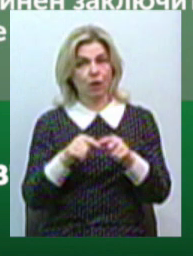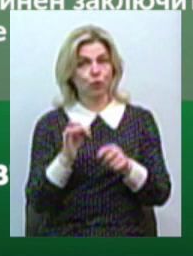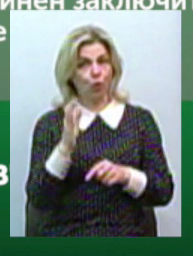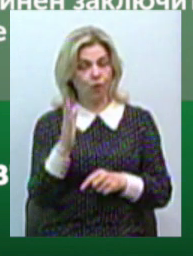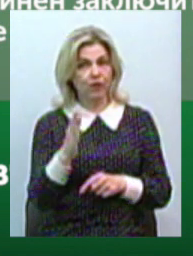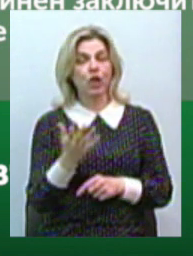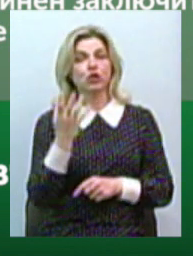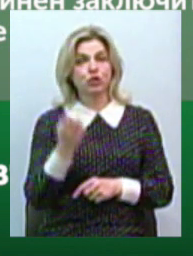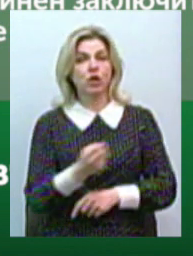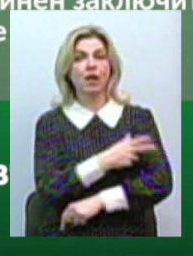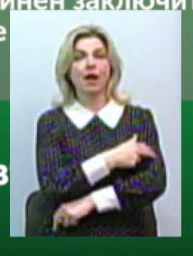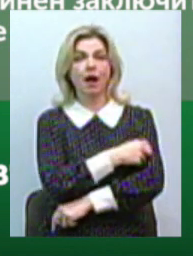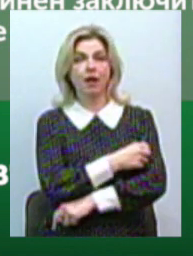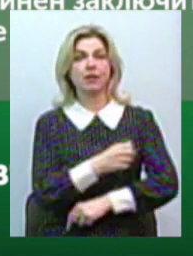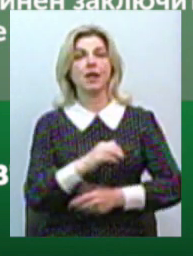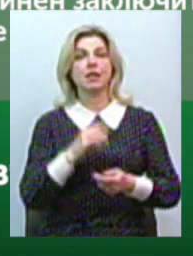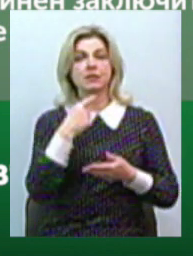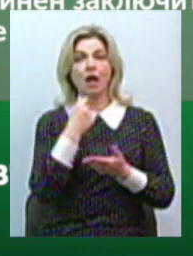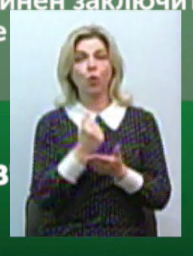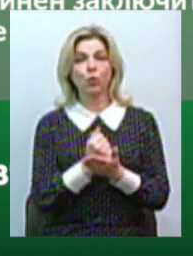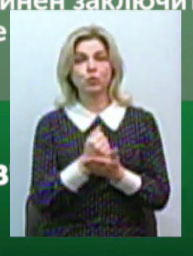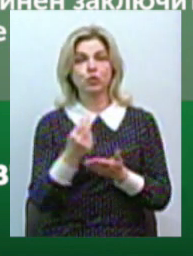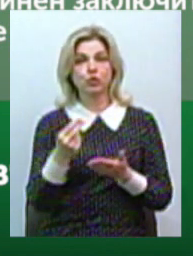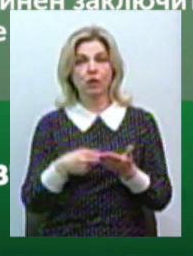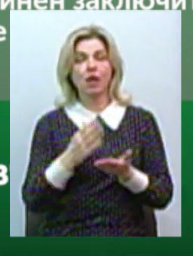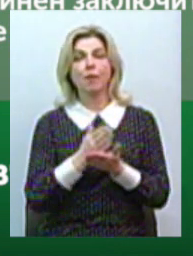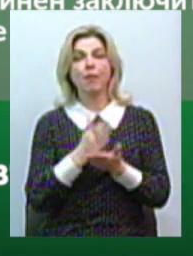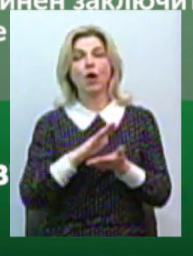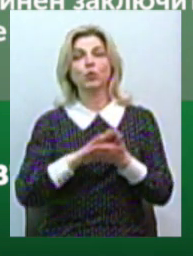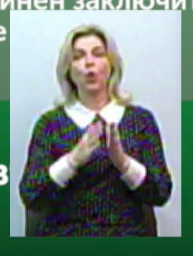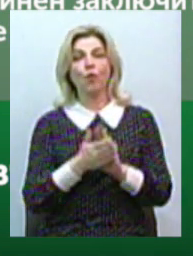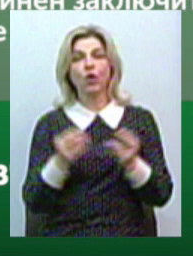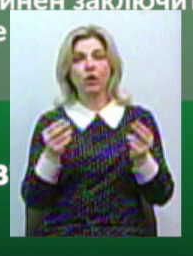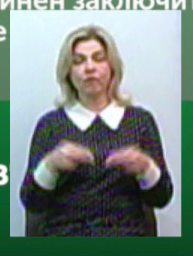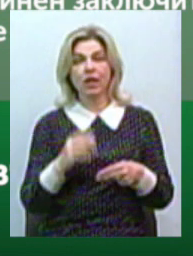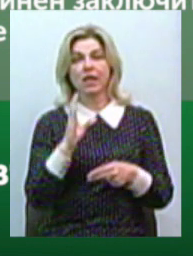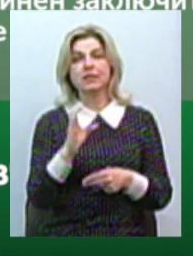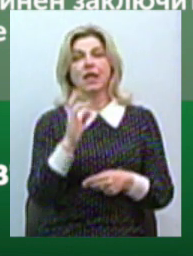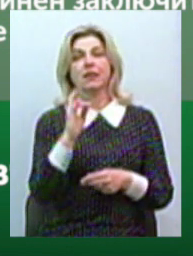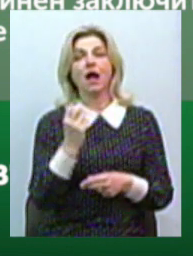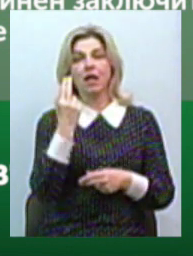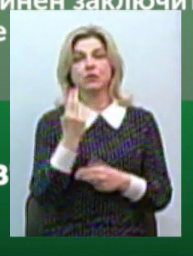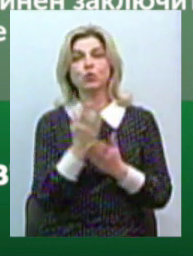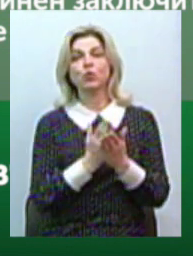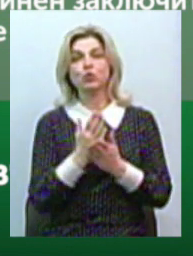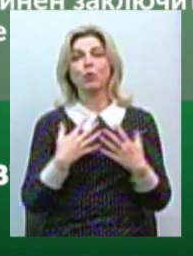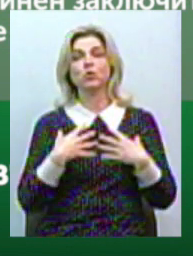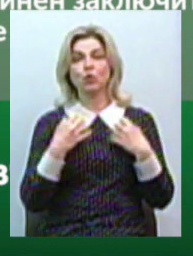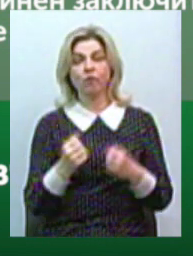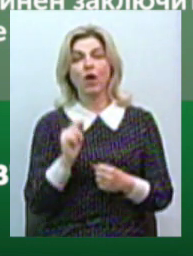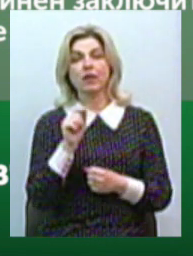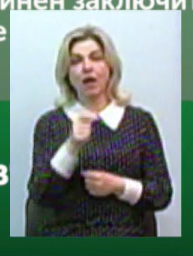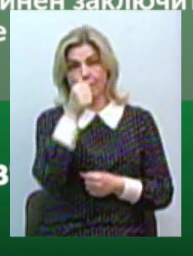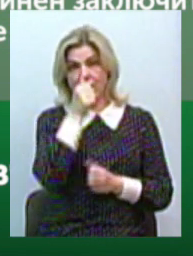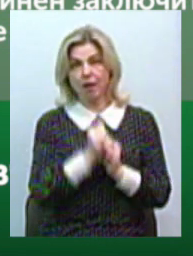лікарня має договір з національною службою здоров'я і там шомісячний